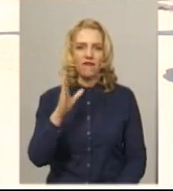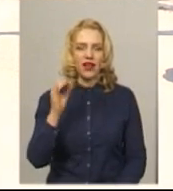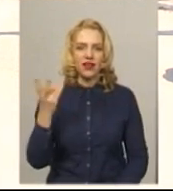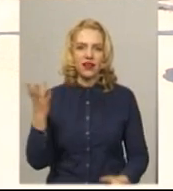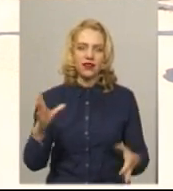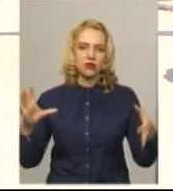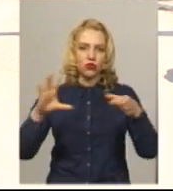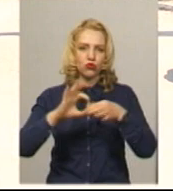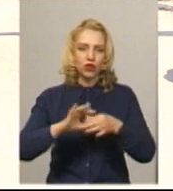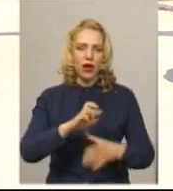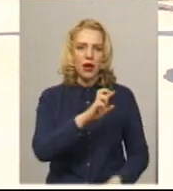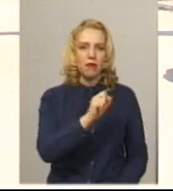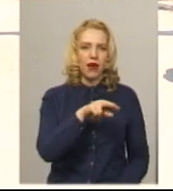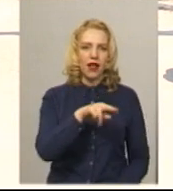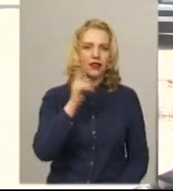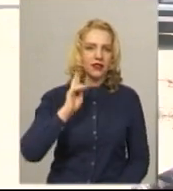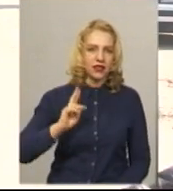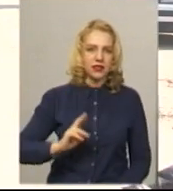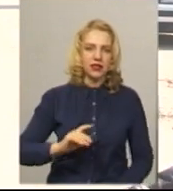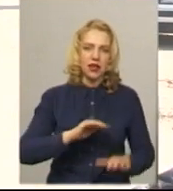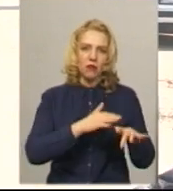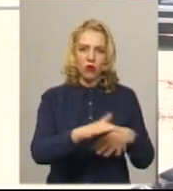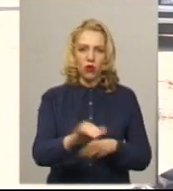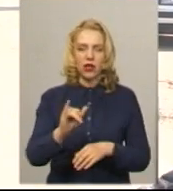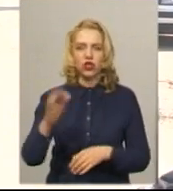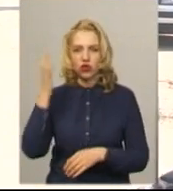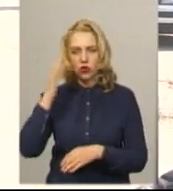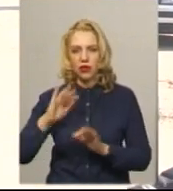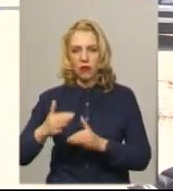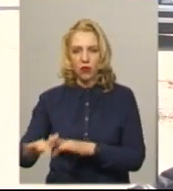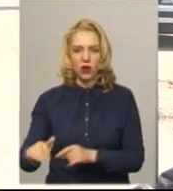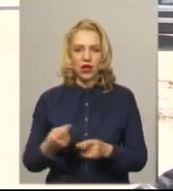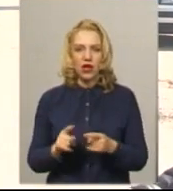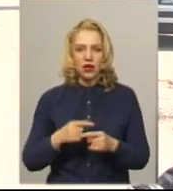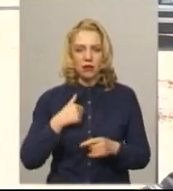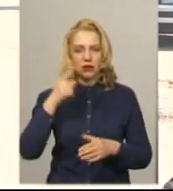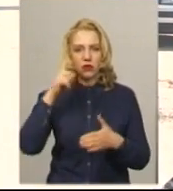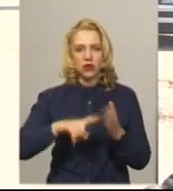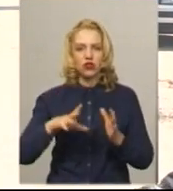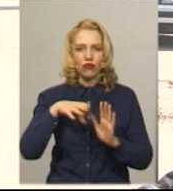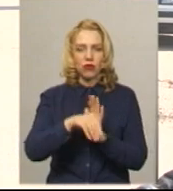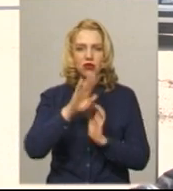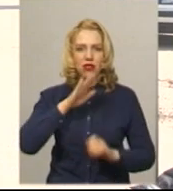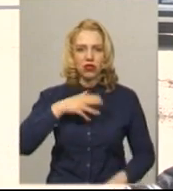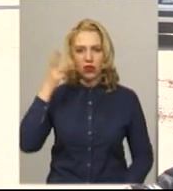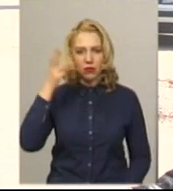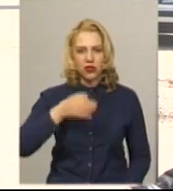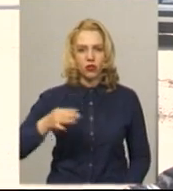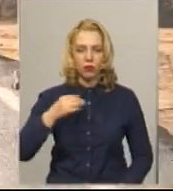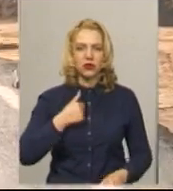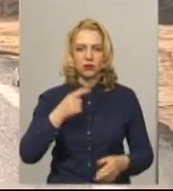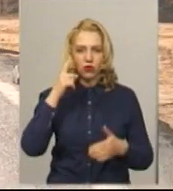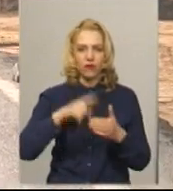з Чорним морем. Я дуже сподіваюся, що цього року ми зможемо в межах нашої Хмельницької області цю дорогу